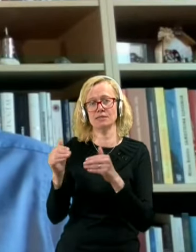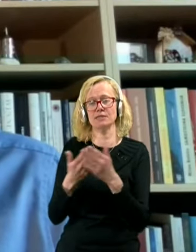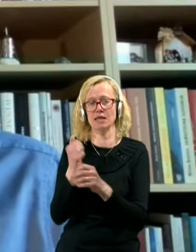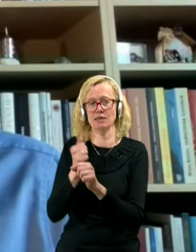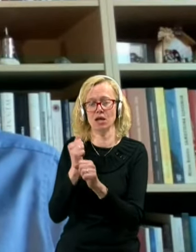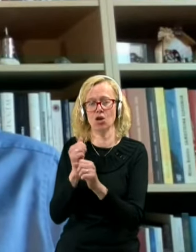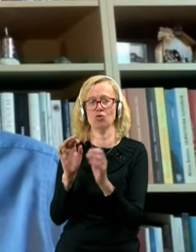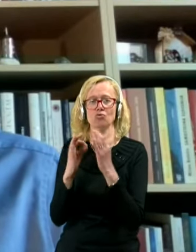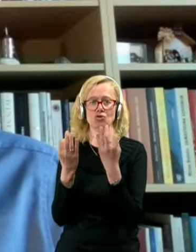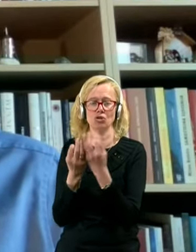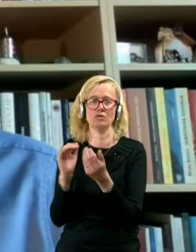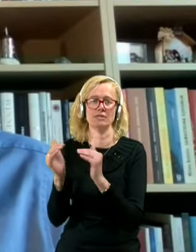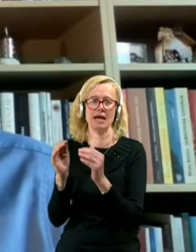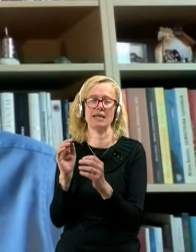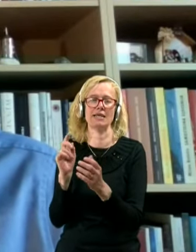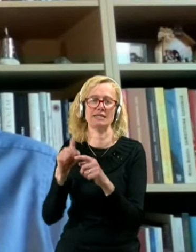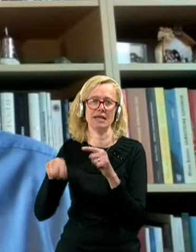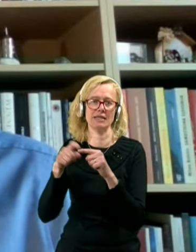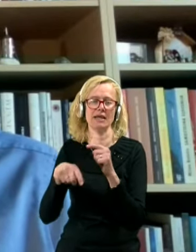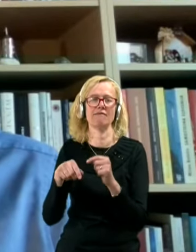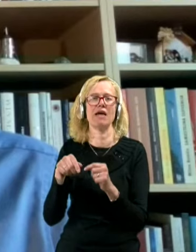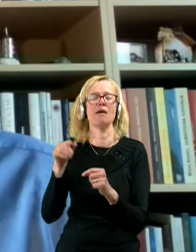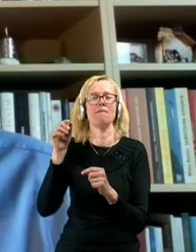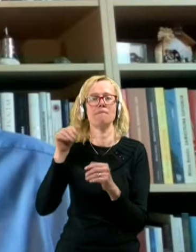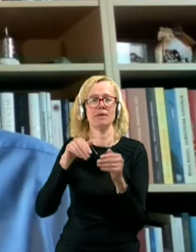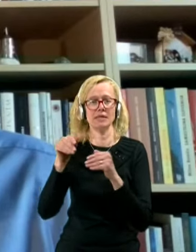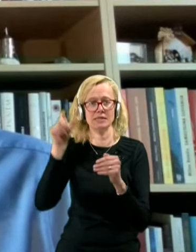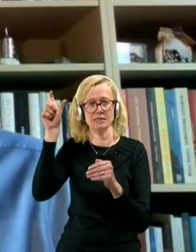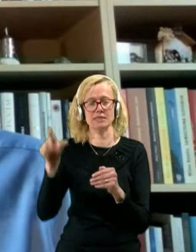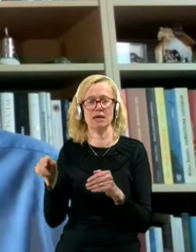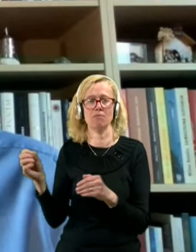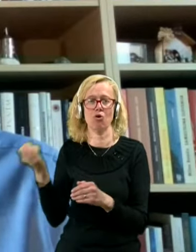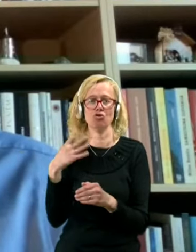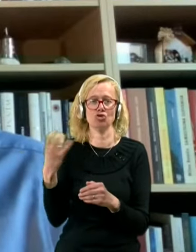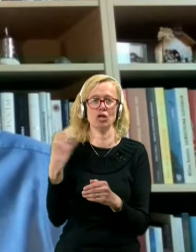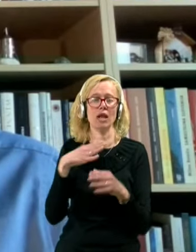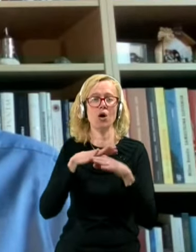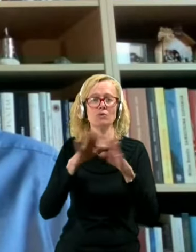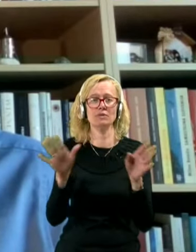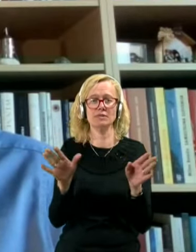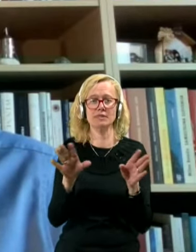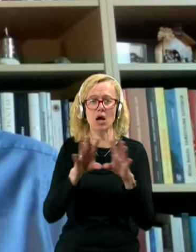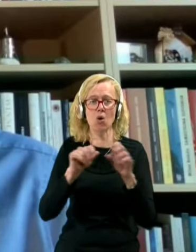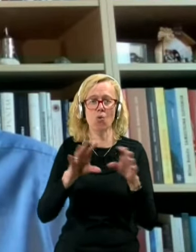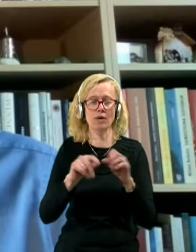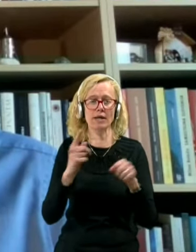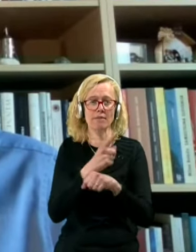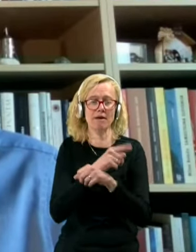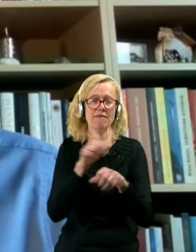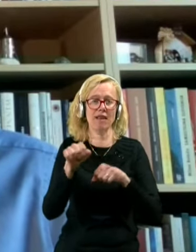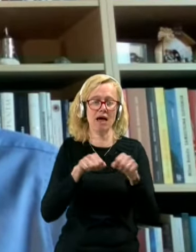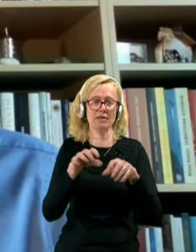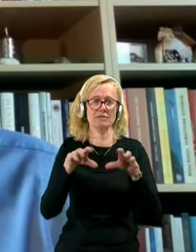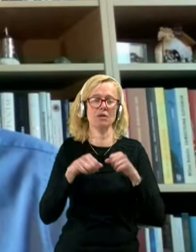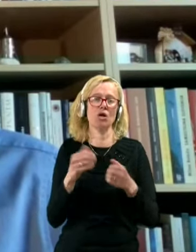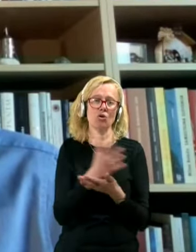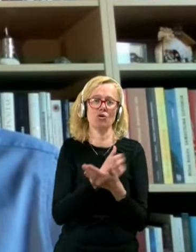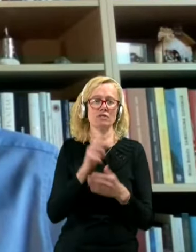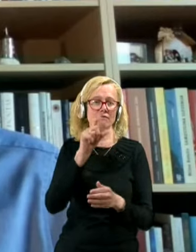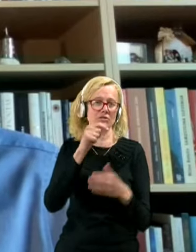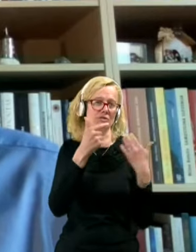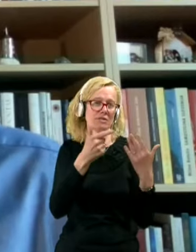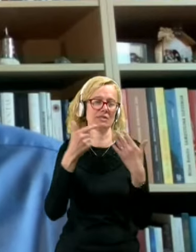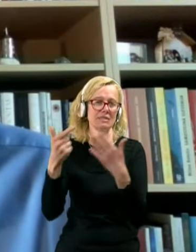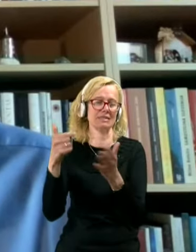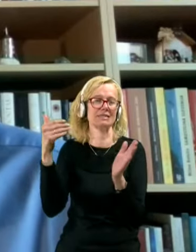zadeve, ki jih ministrat Janez Sigler Kral pošila. Vse te ukrepe, ki jih je vlada sprejela, koristi približno 277